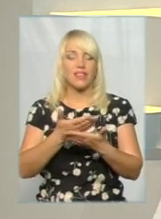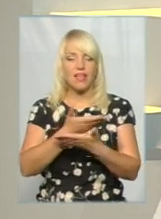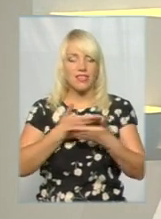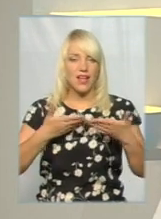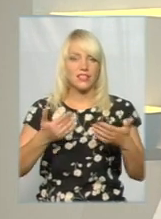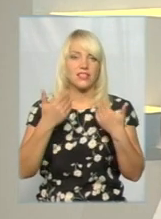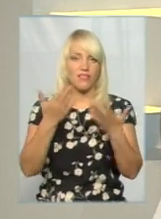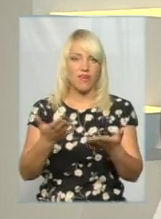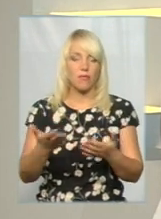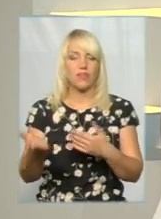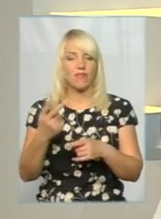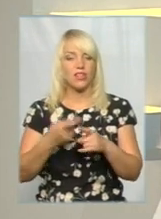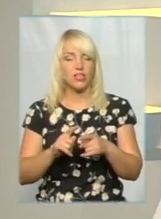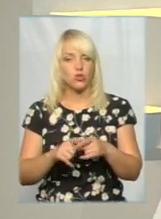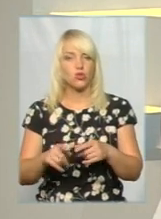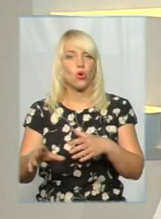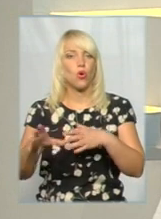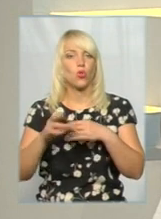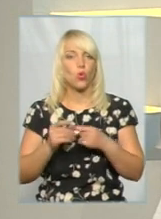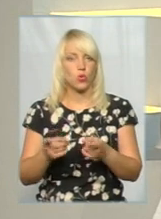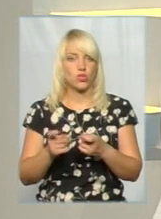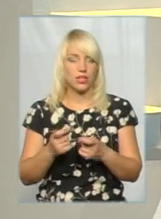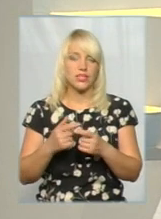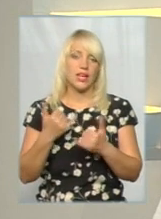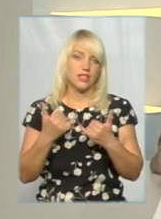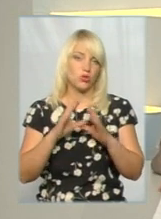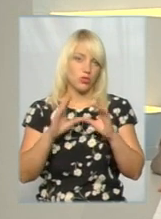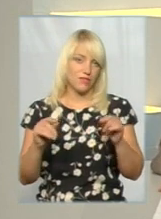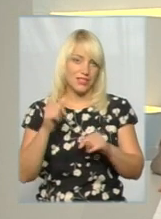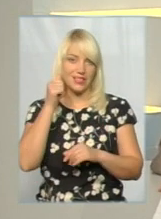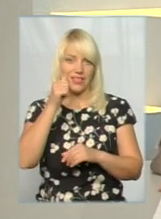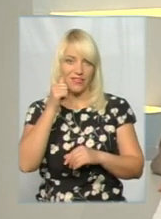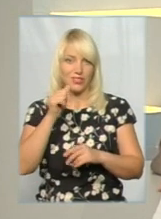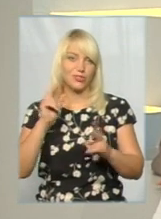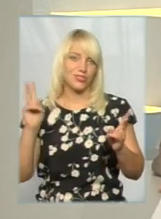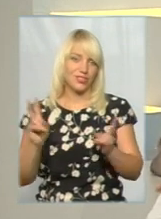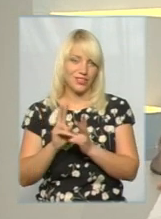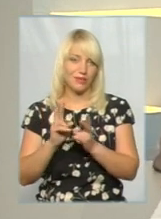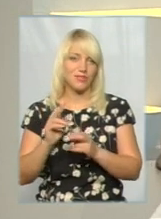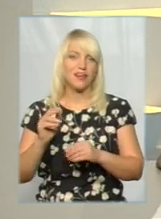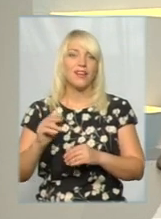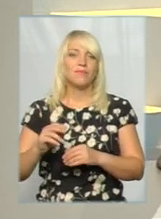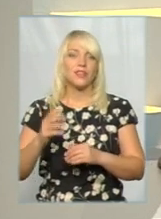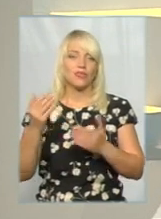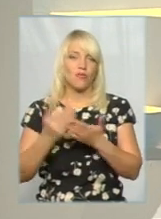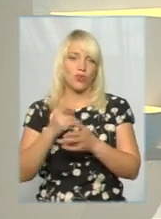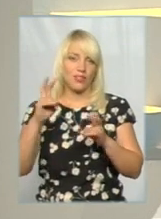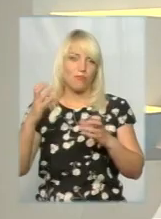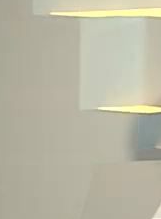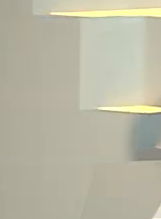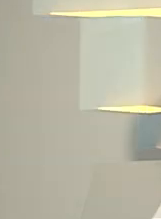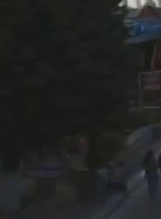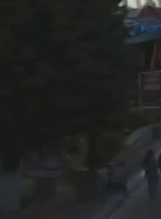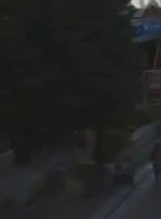Отож, давайте до цього долучатись. А на сьогодні все. Завтра о 19.20 з новою темою дня буде моя колега Олена Каменяш.